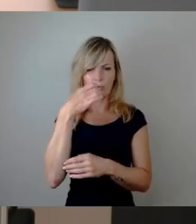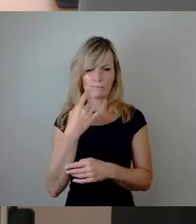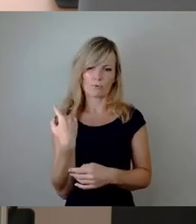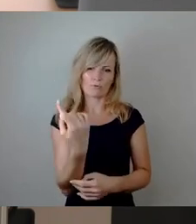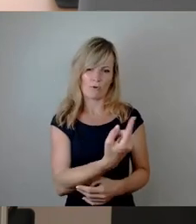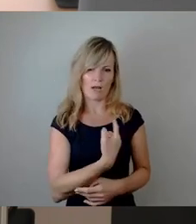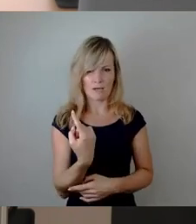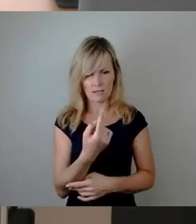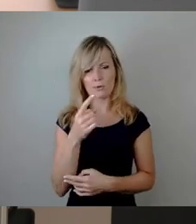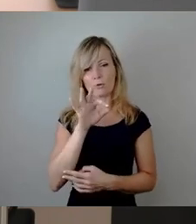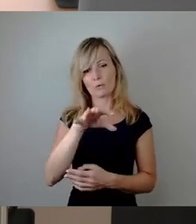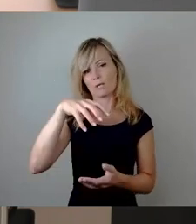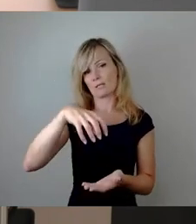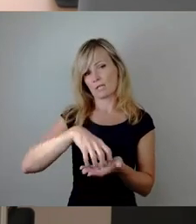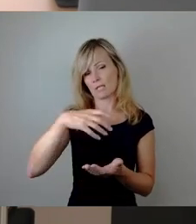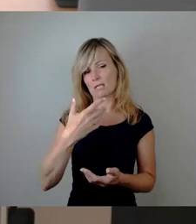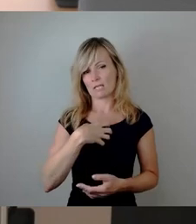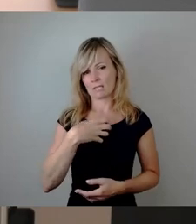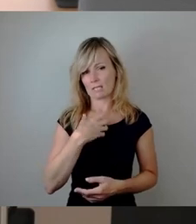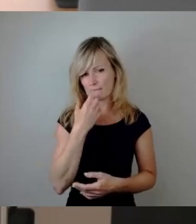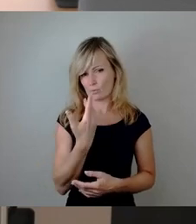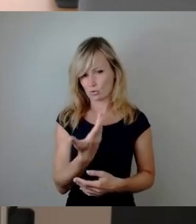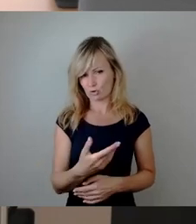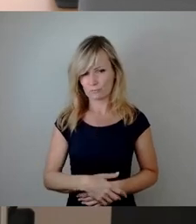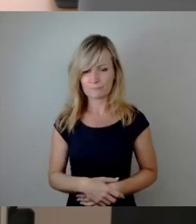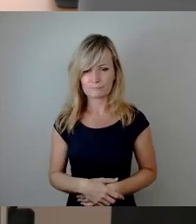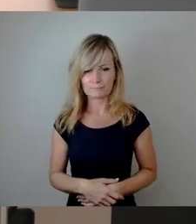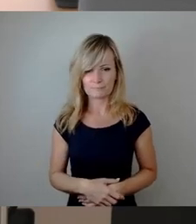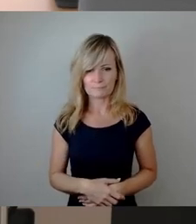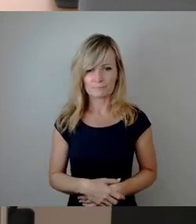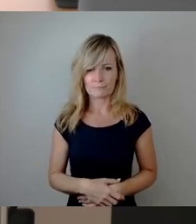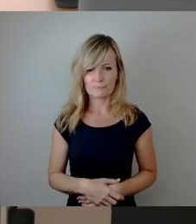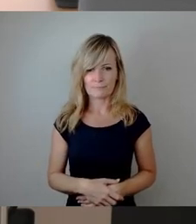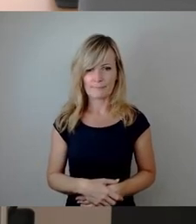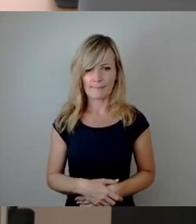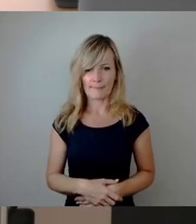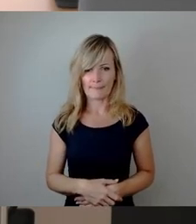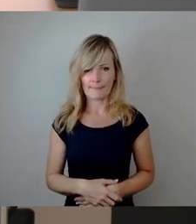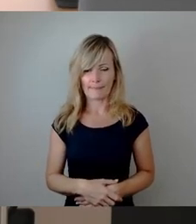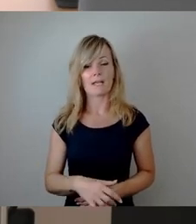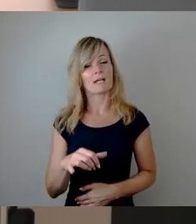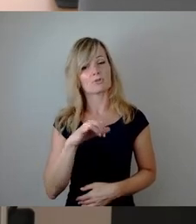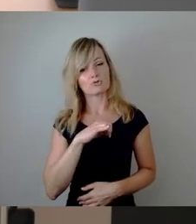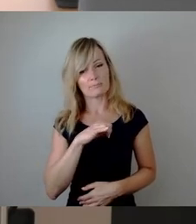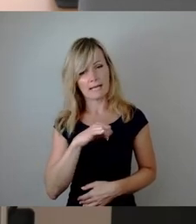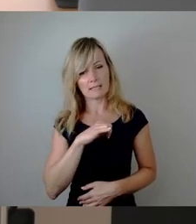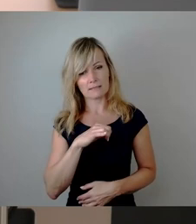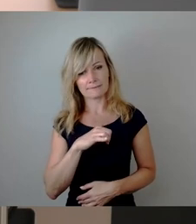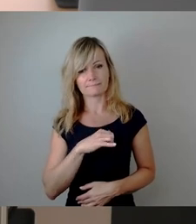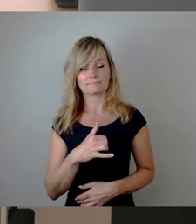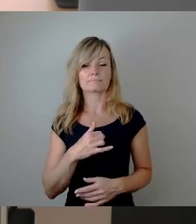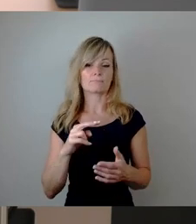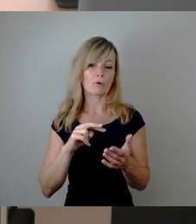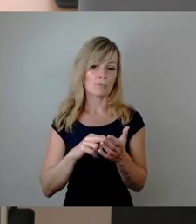vor allen Dingen für Dresden, für diese Stadt wünsche. Wir haben jetzt hier ein spannendes Politik